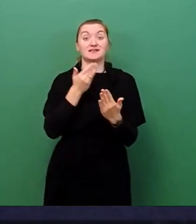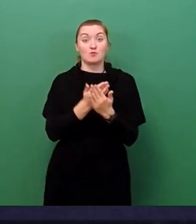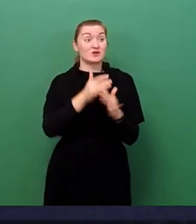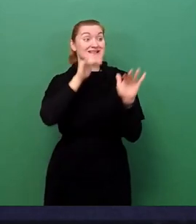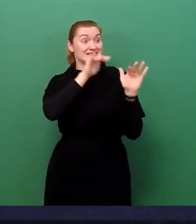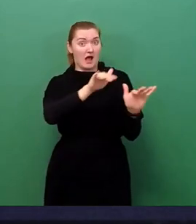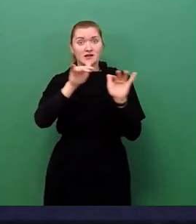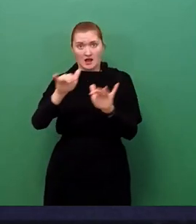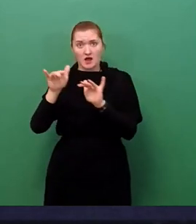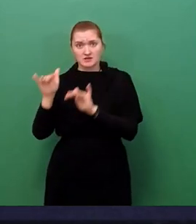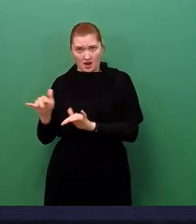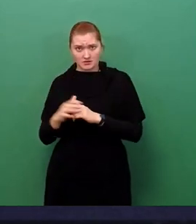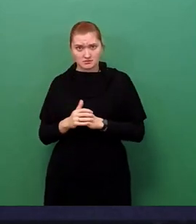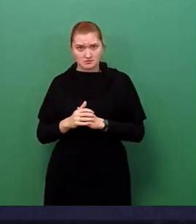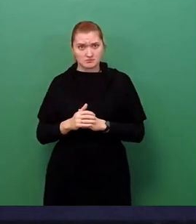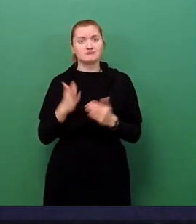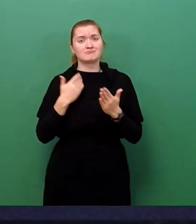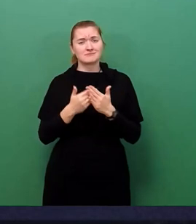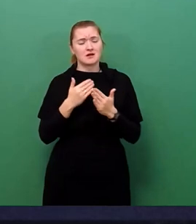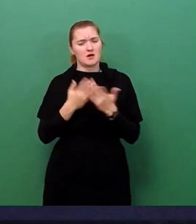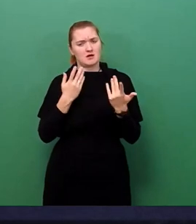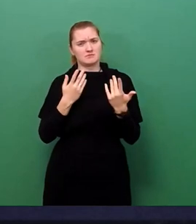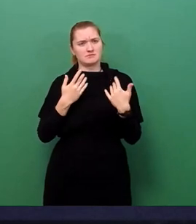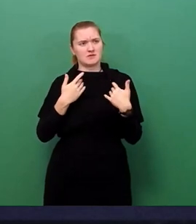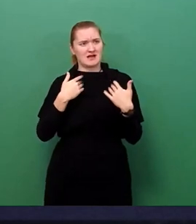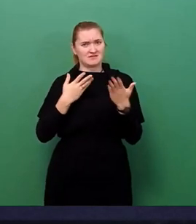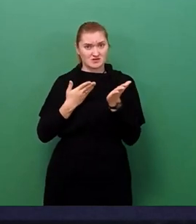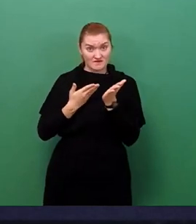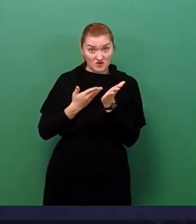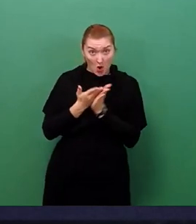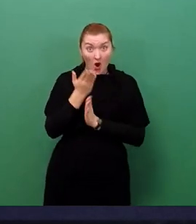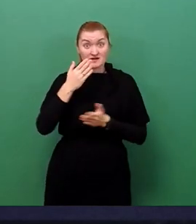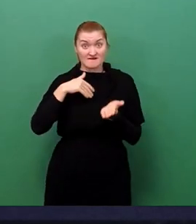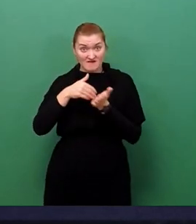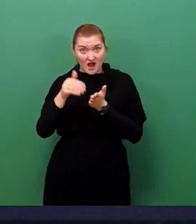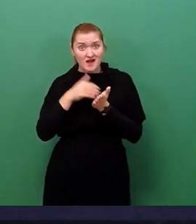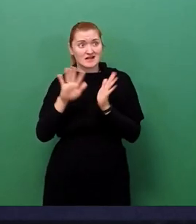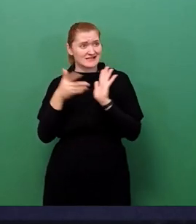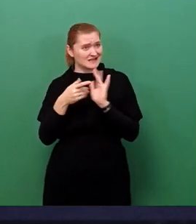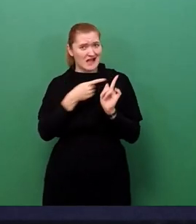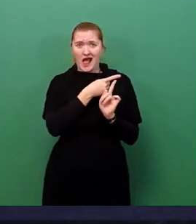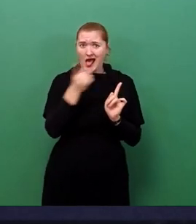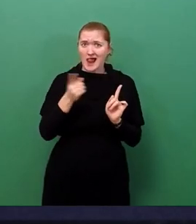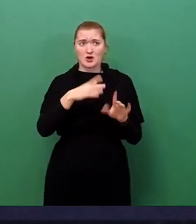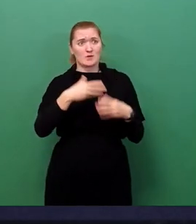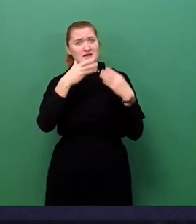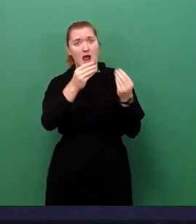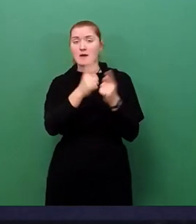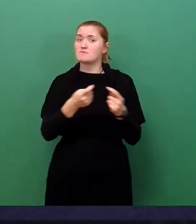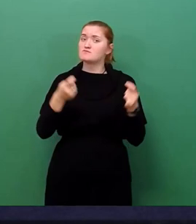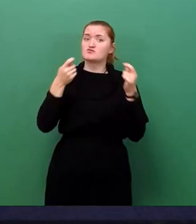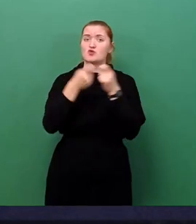ist eine dauerhafte Übernahme der Kosten für alle Tests durch den Bund und damit den